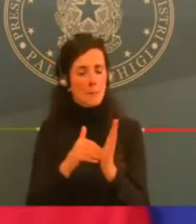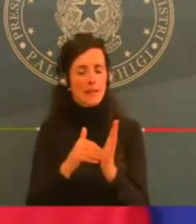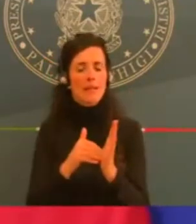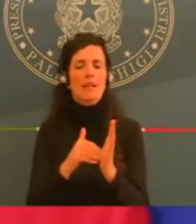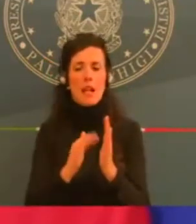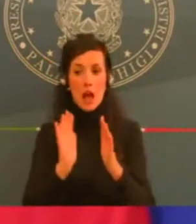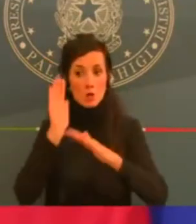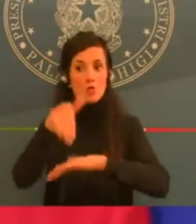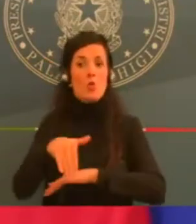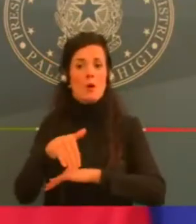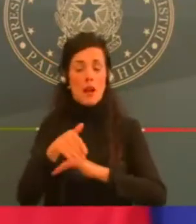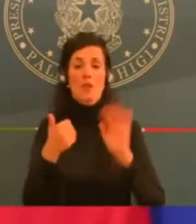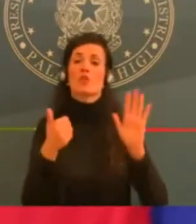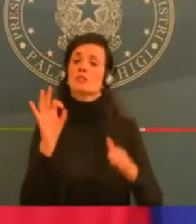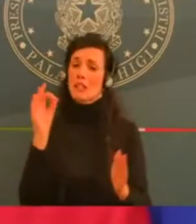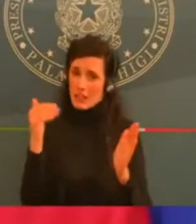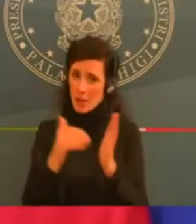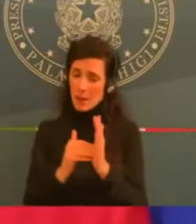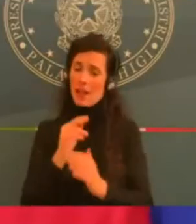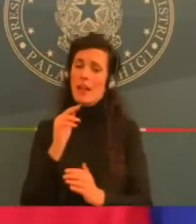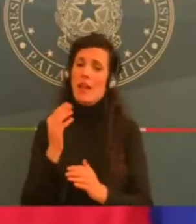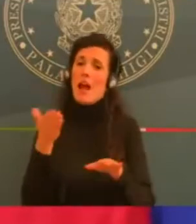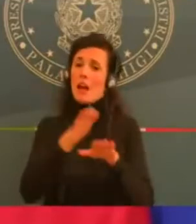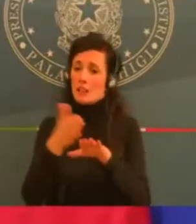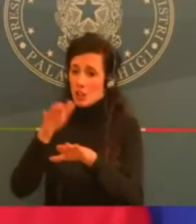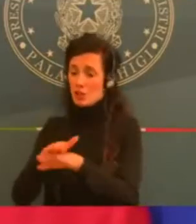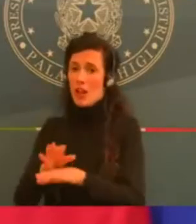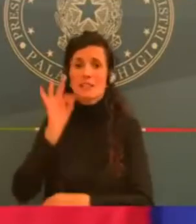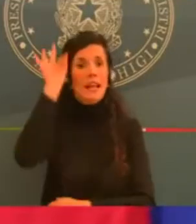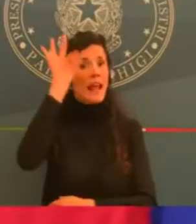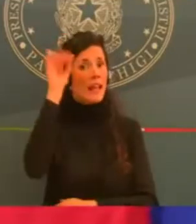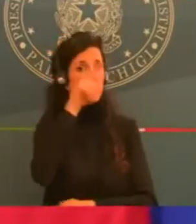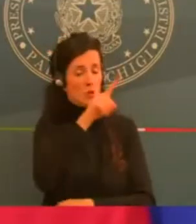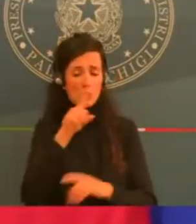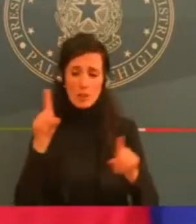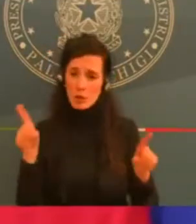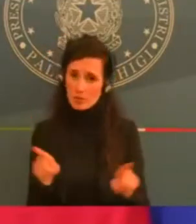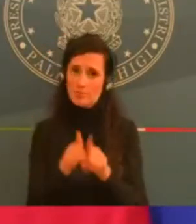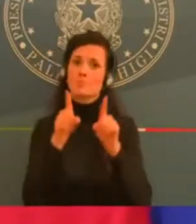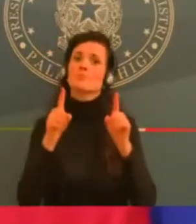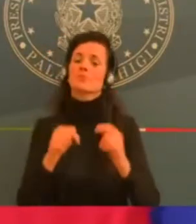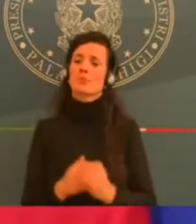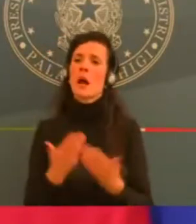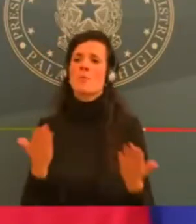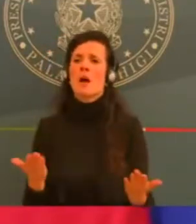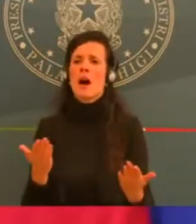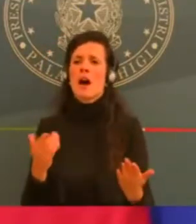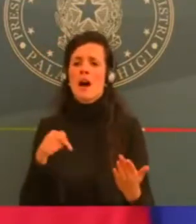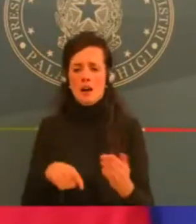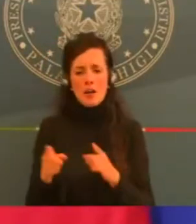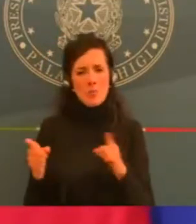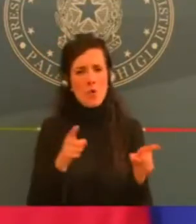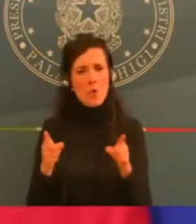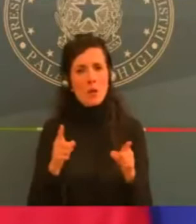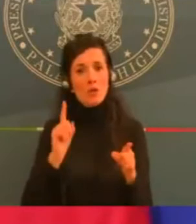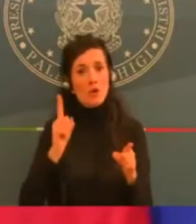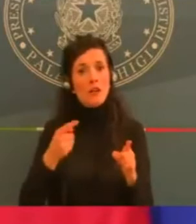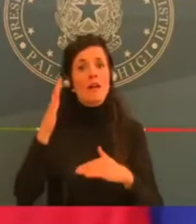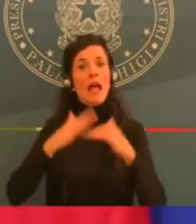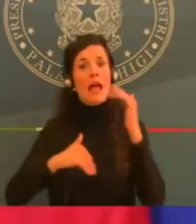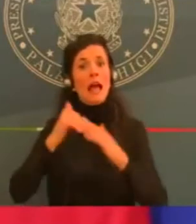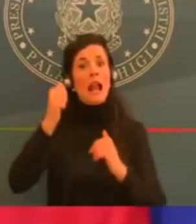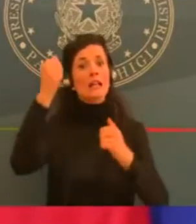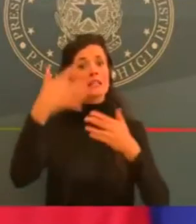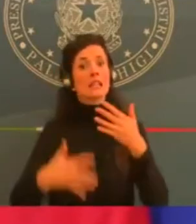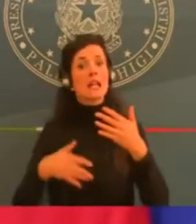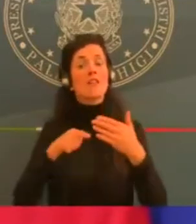delle classifiche. Dipendono da tanti fattori. Dipendono, ad esempio, dal fatto che in Italia c'è una soglia, una